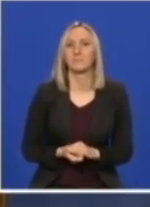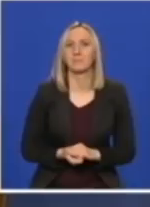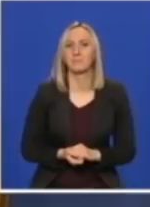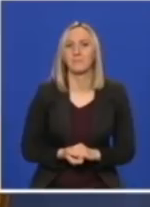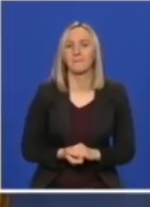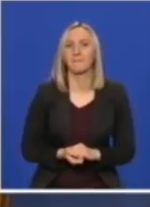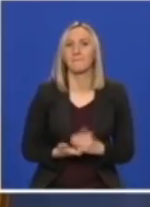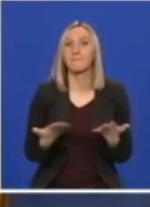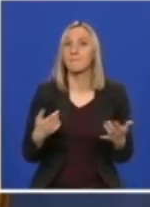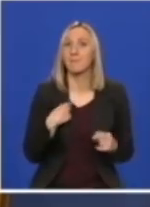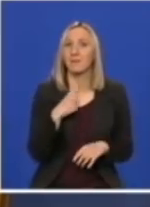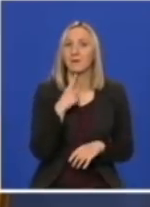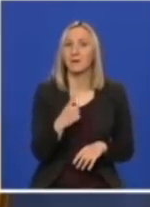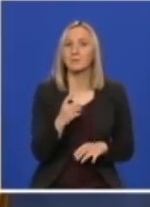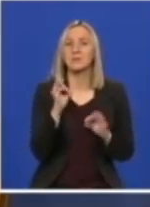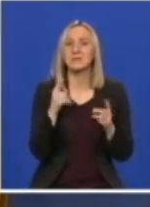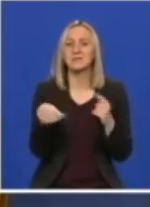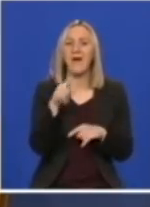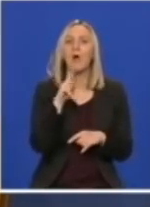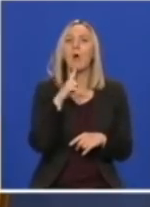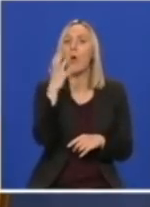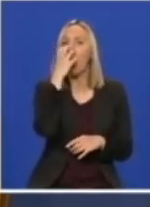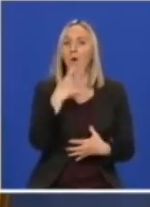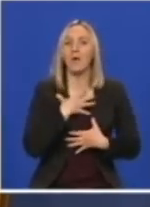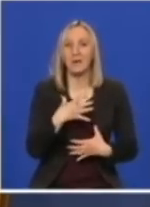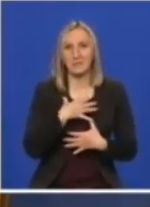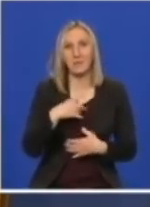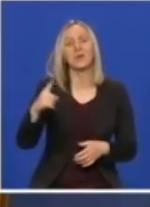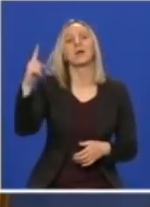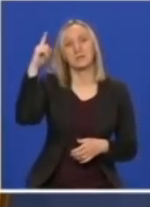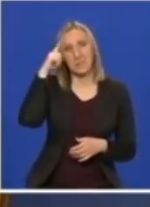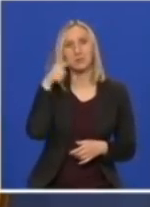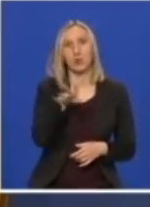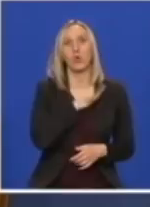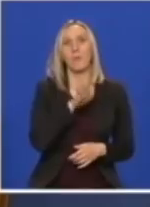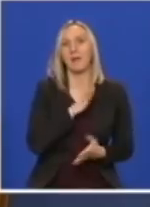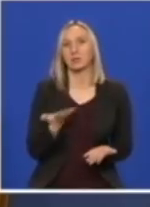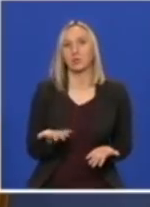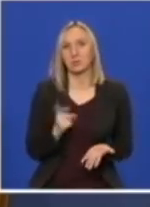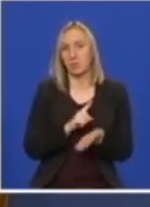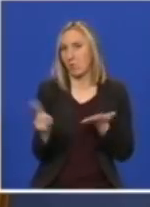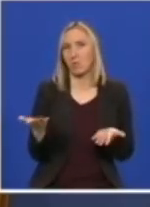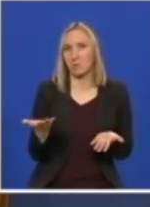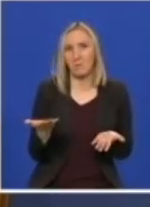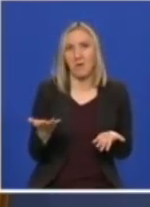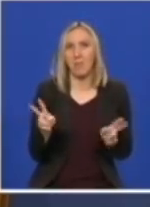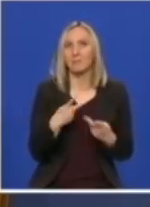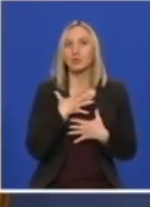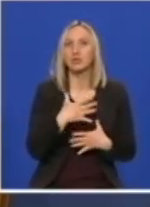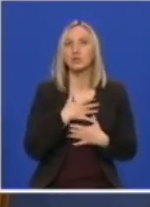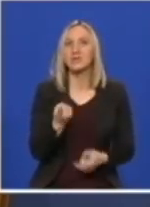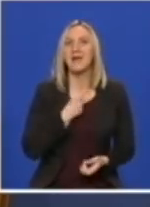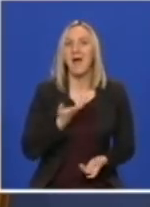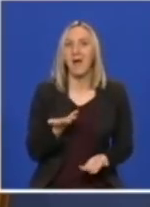Da vam kažem, svako ko je na respiratoru znači da mu je narušena vitalna životna funkcija, to je disanje. Svaki